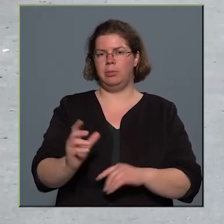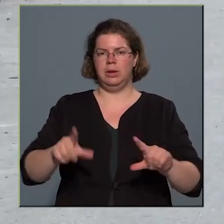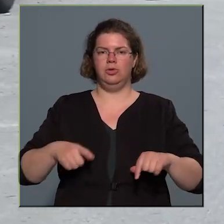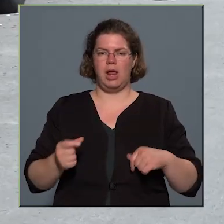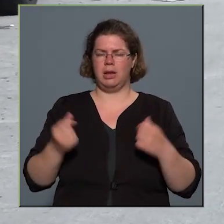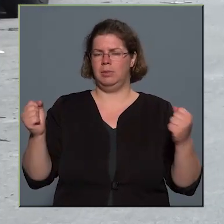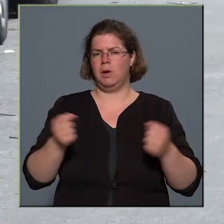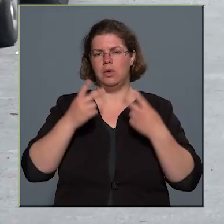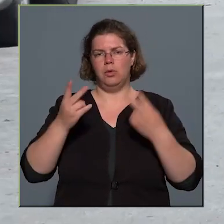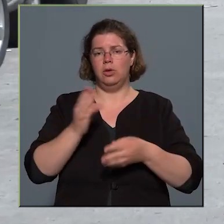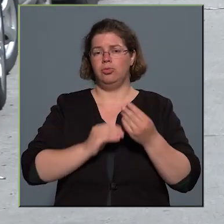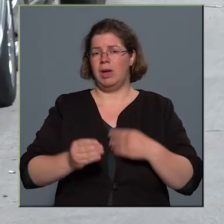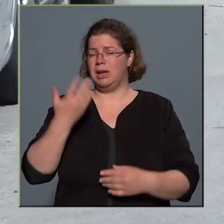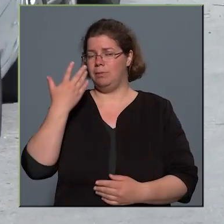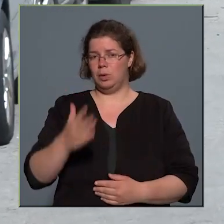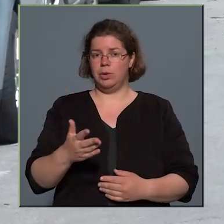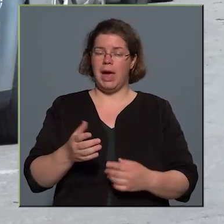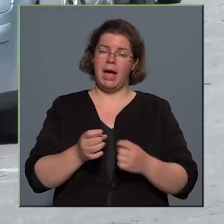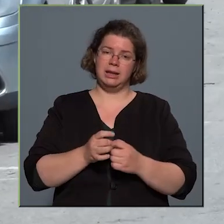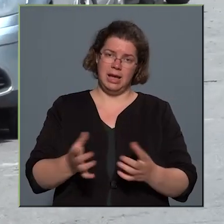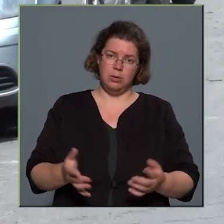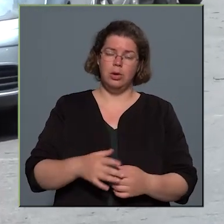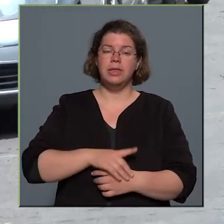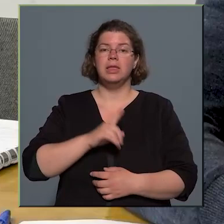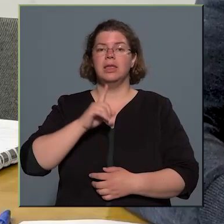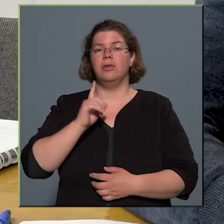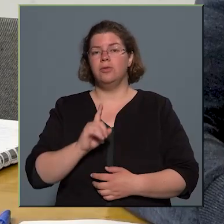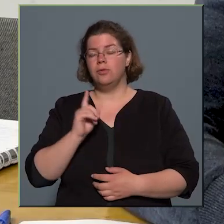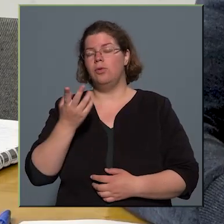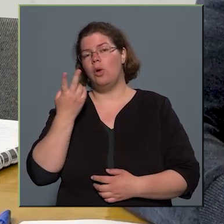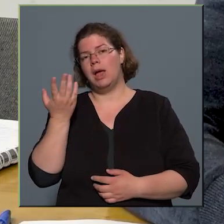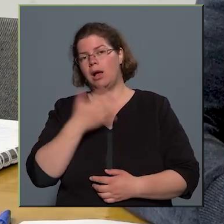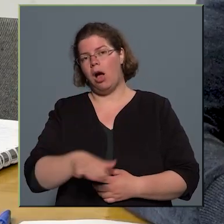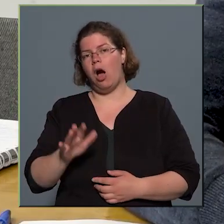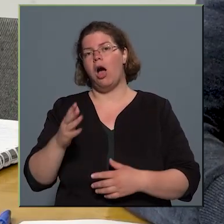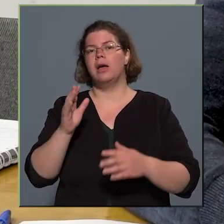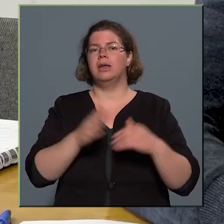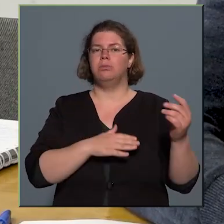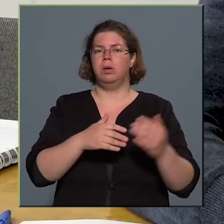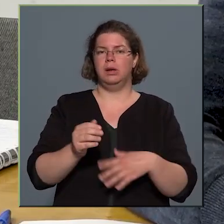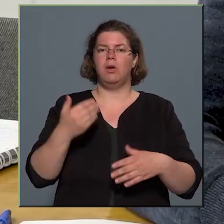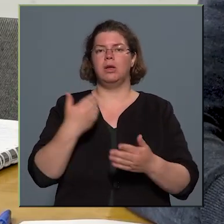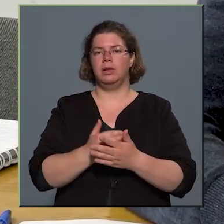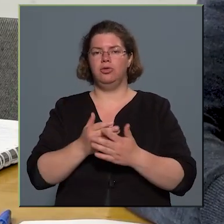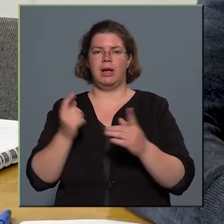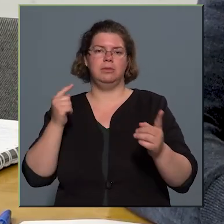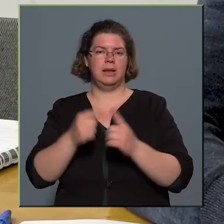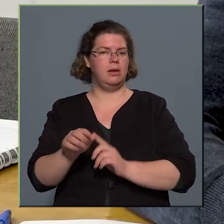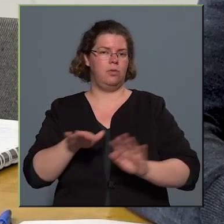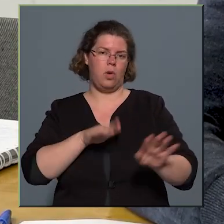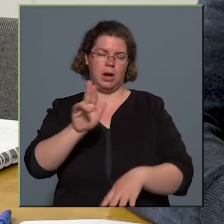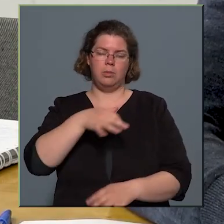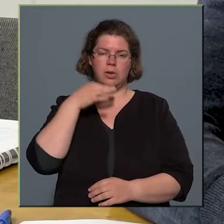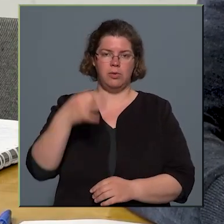nem tudják nélkülözni adott esetben, főleg, hogyha ipari vagy gazdasági célú forgalomról beszélünk, akkor ennek a